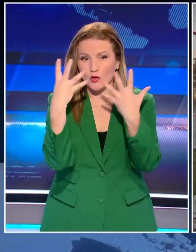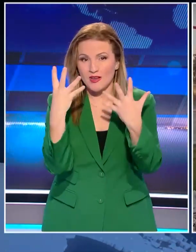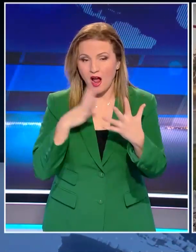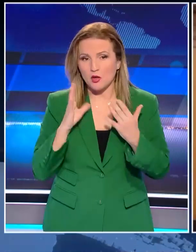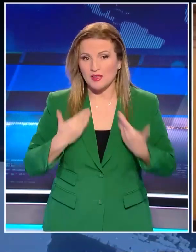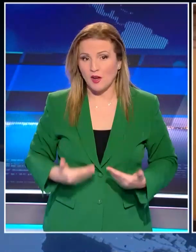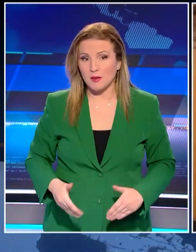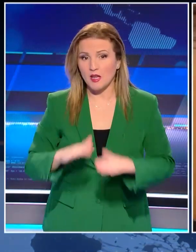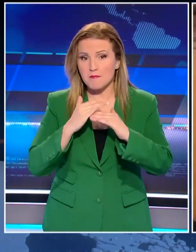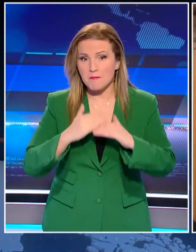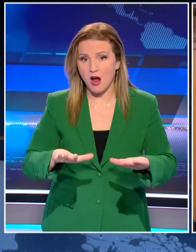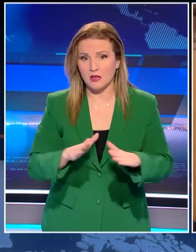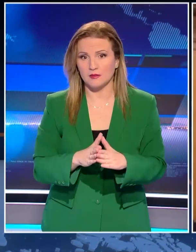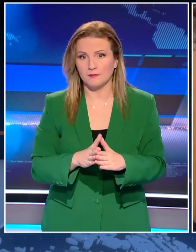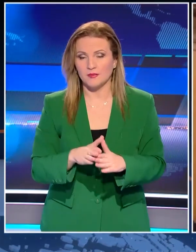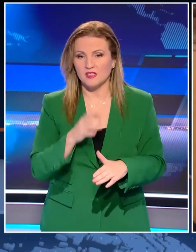επιτριφματίστηκαν.